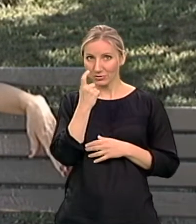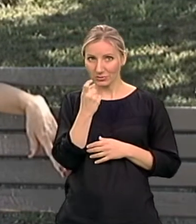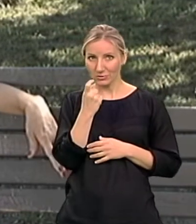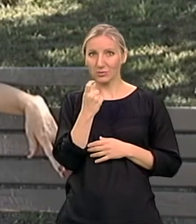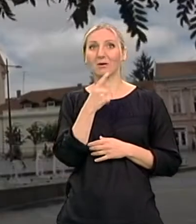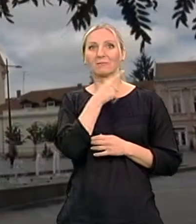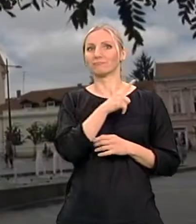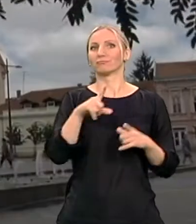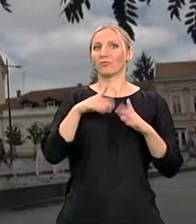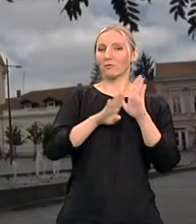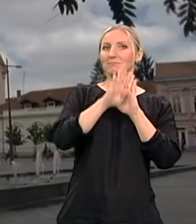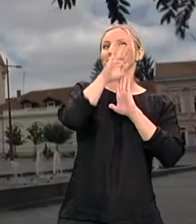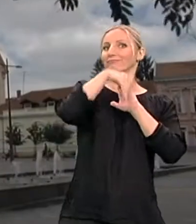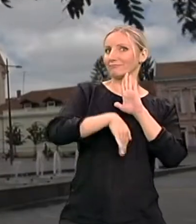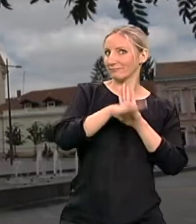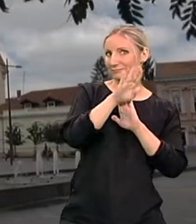padovima.